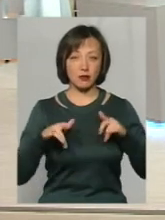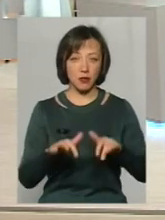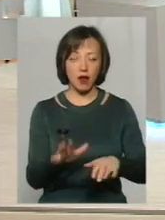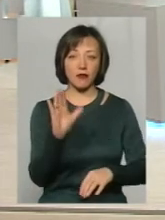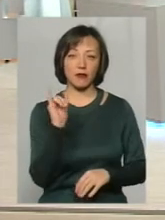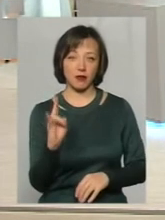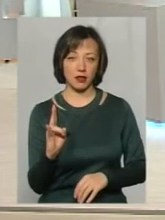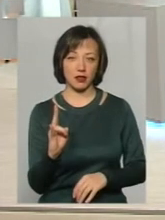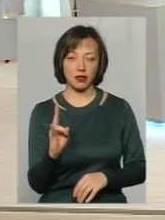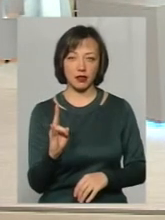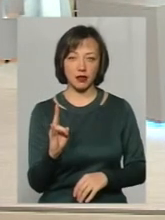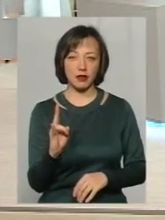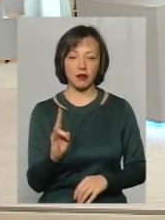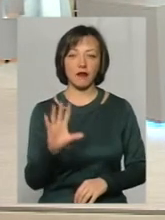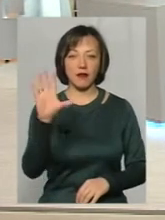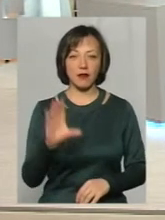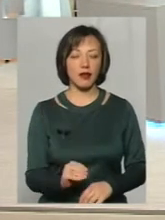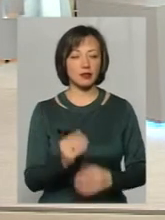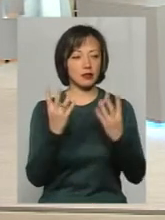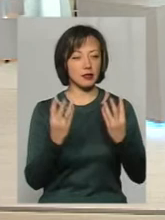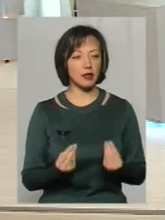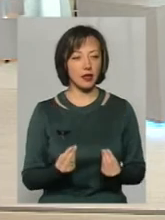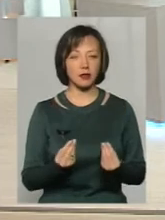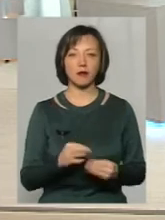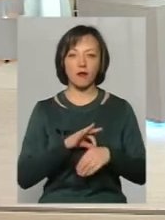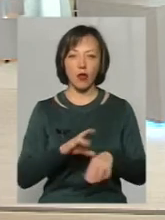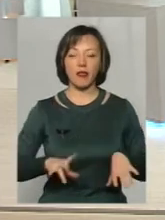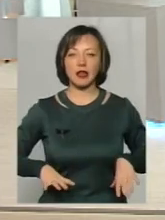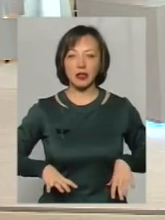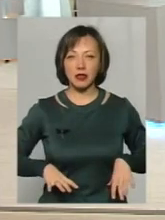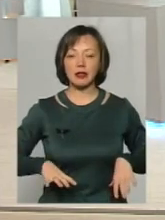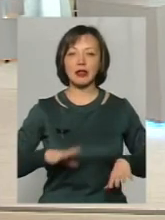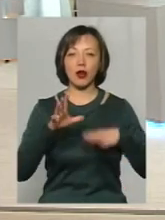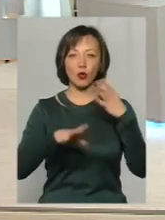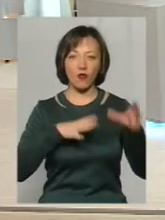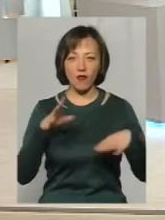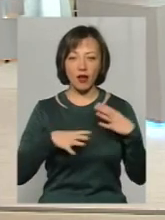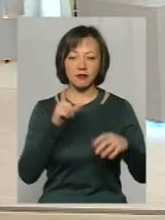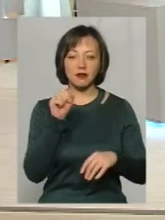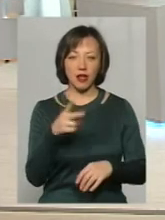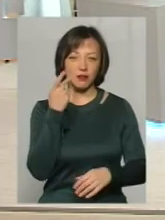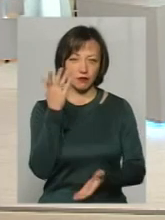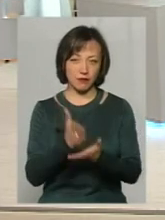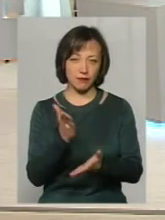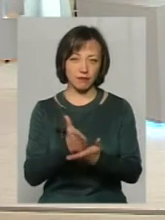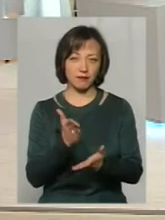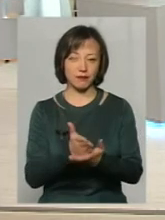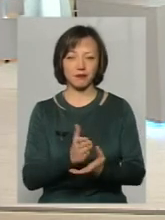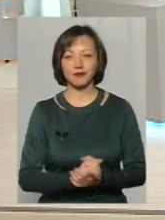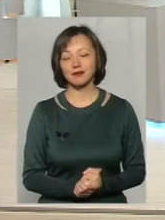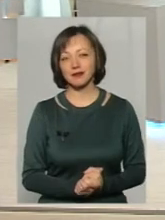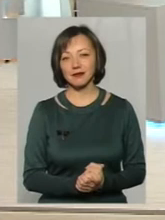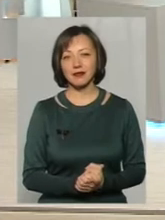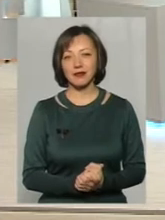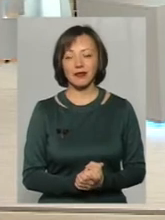Він, скажімо, весь день проводить на тренуванні і коли не зайдеш в зал, Анатолій Миколаївич завжди в залі. І тому,